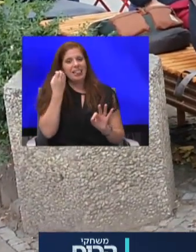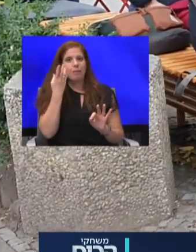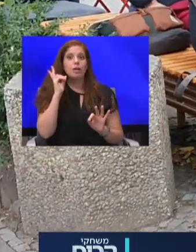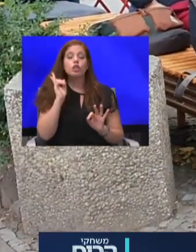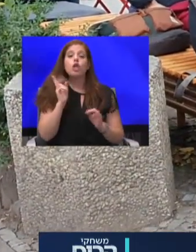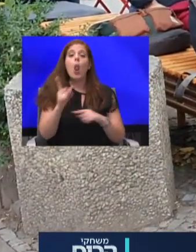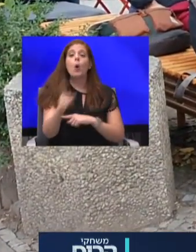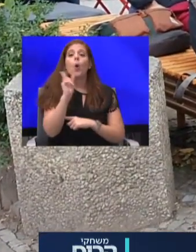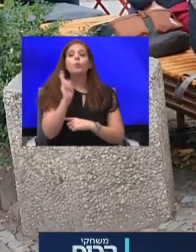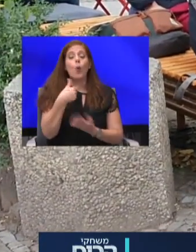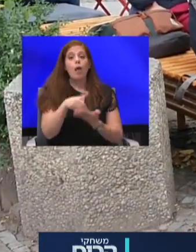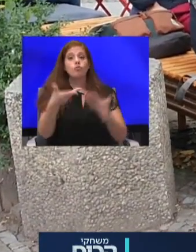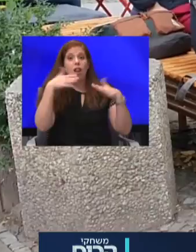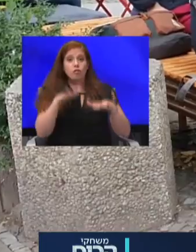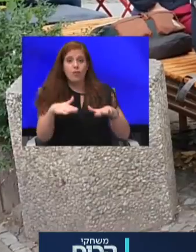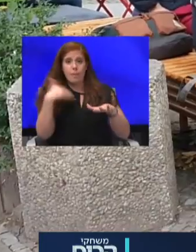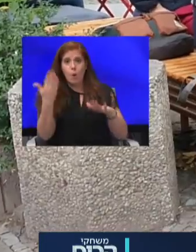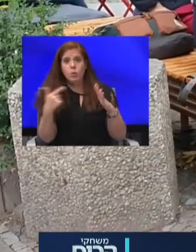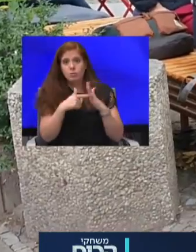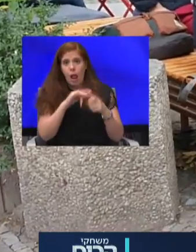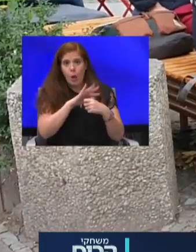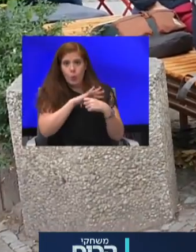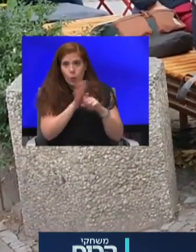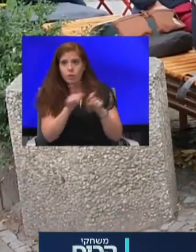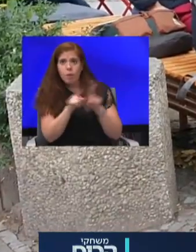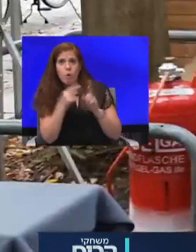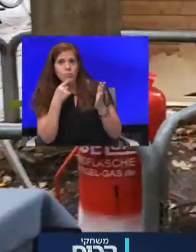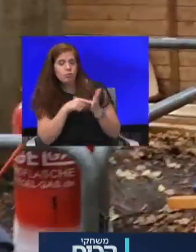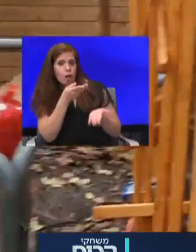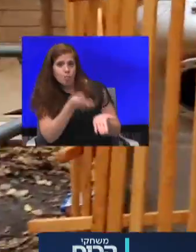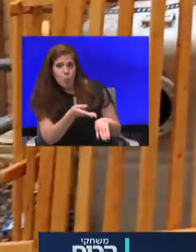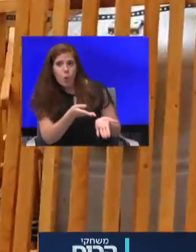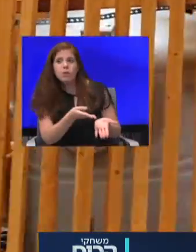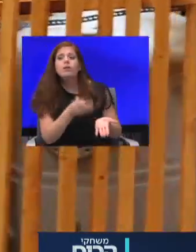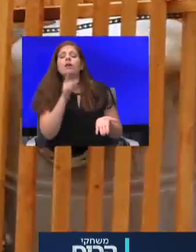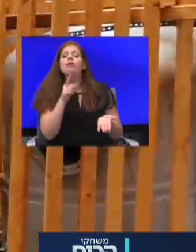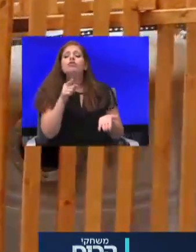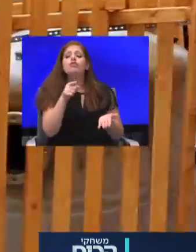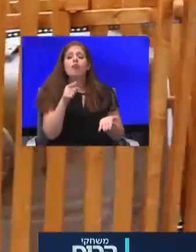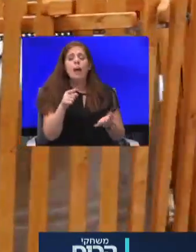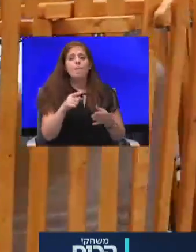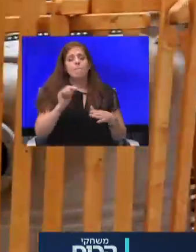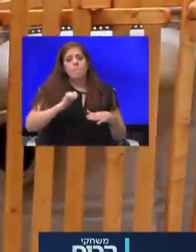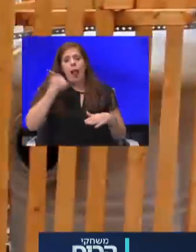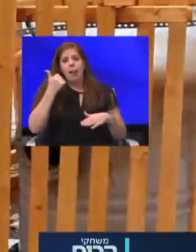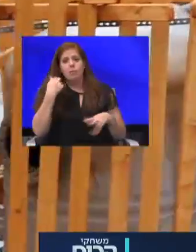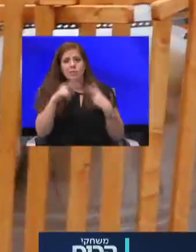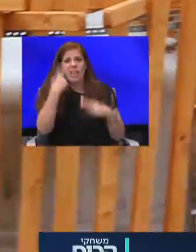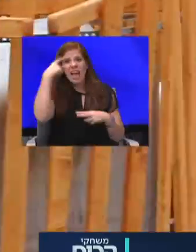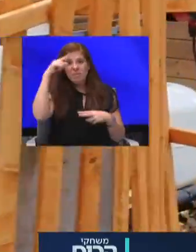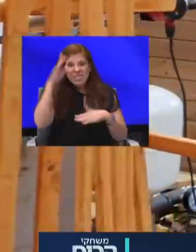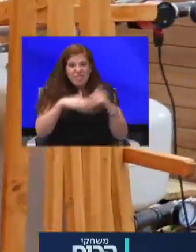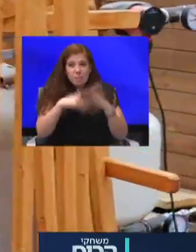בגלל קורונה, כמו למשל בעל המסעדה כאן, שהמציא ובנה בעצמו ספסלים שמחממים.